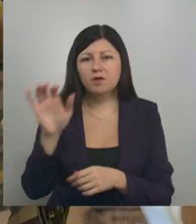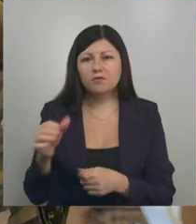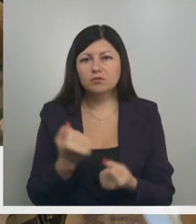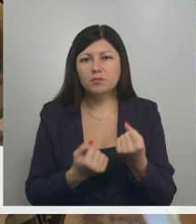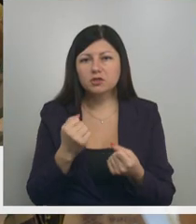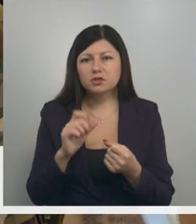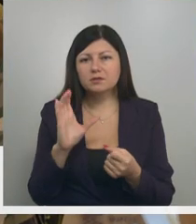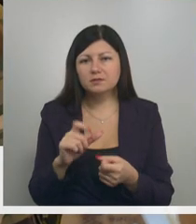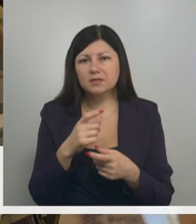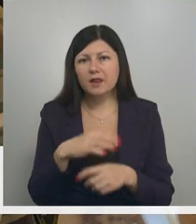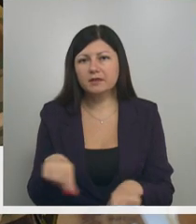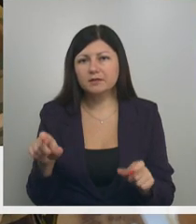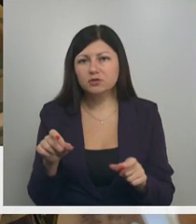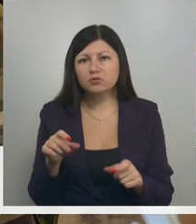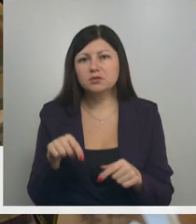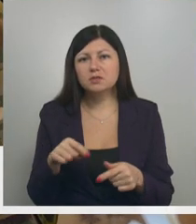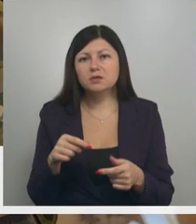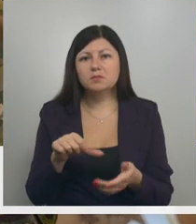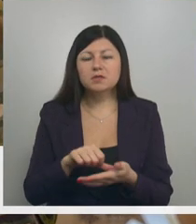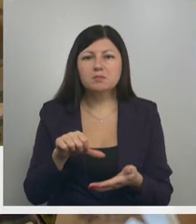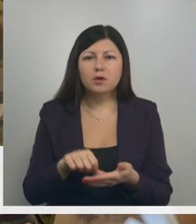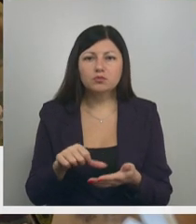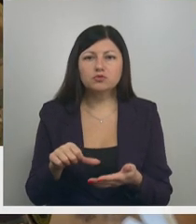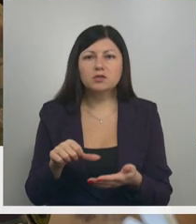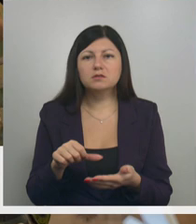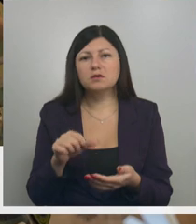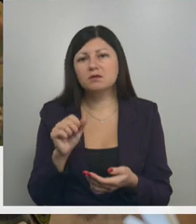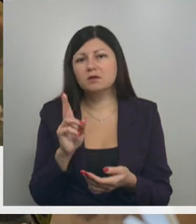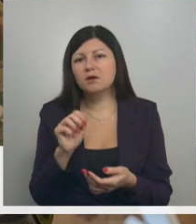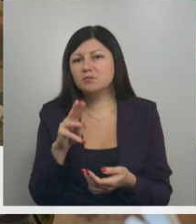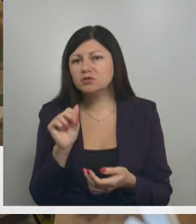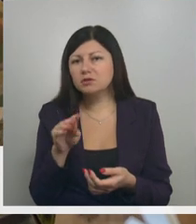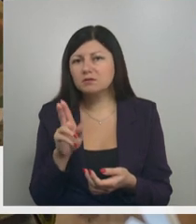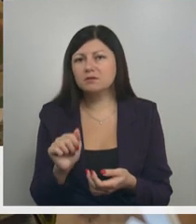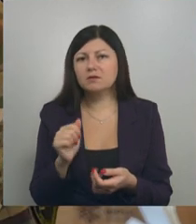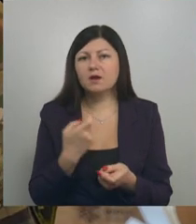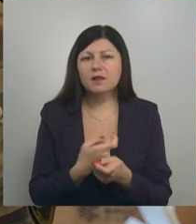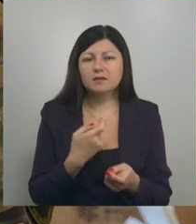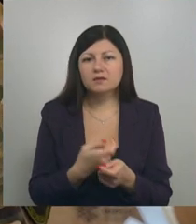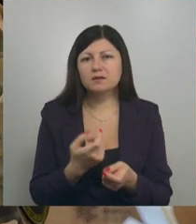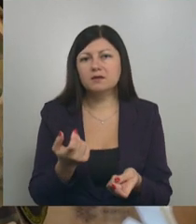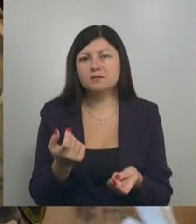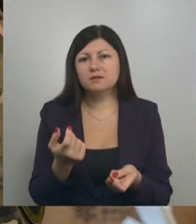У нас принимает здесь участие и Камчатка, и Калининград,